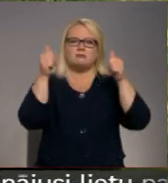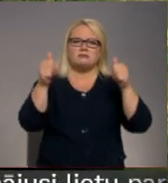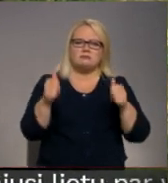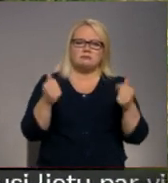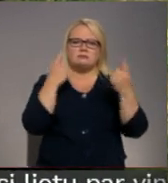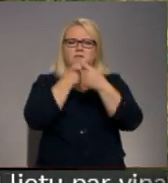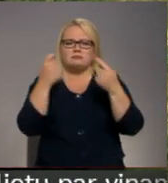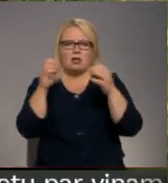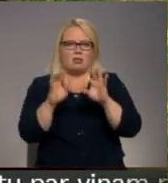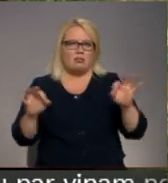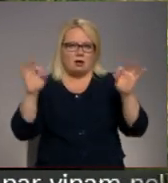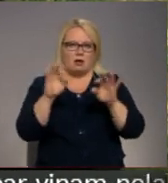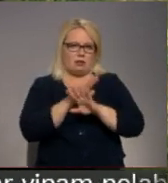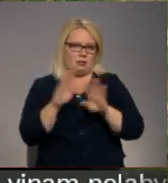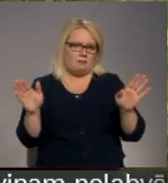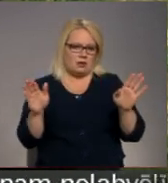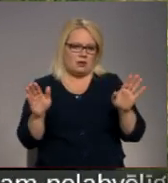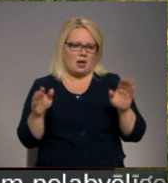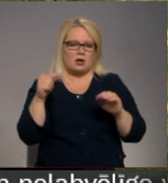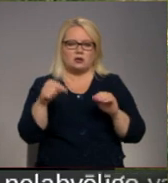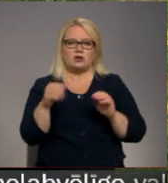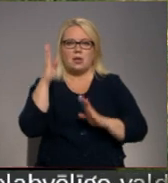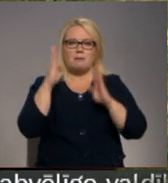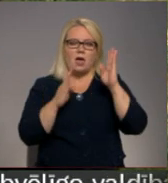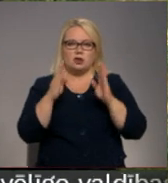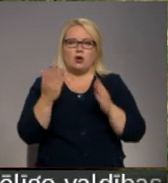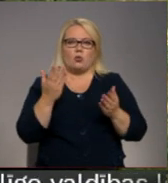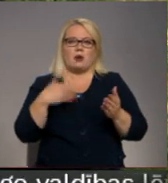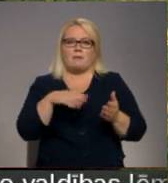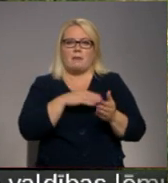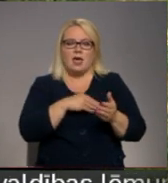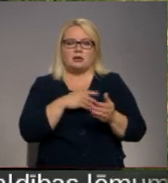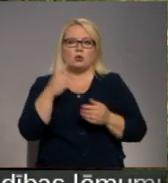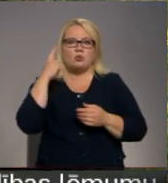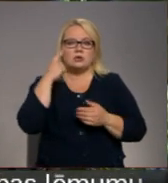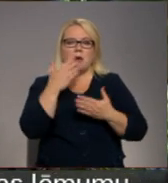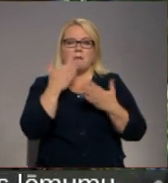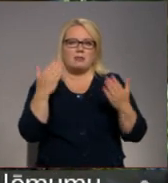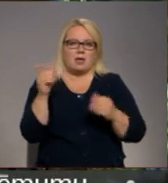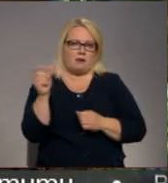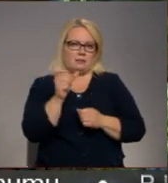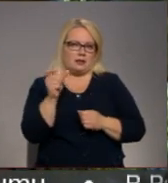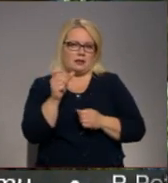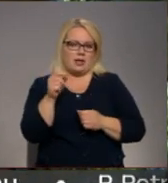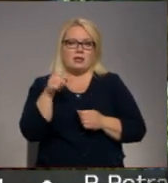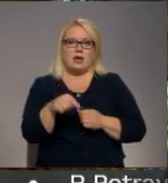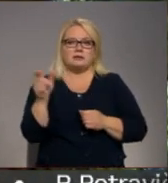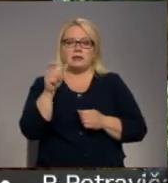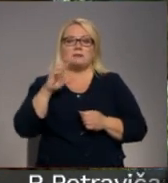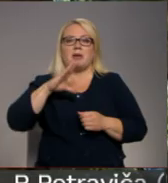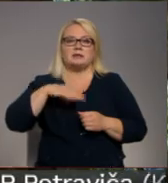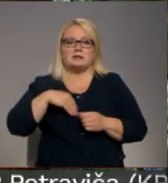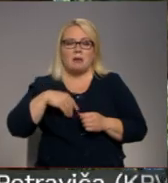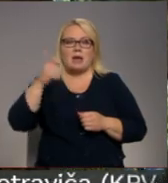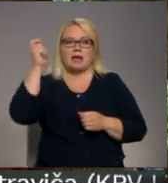informatīvā plāksne pie šī meža, par ko mēs vienkārši fiziski par to uzzinājām pēdējā brīdī. Šies brīdis bija tikai pēc tam, kad